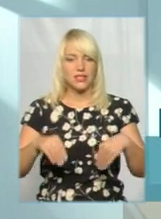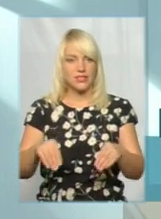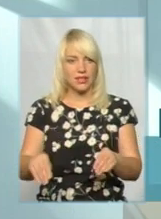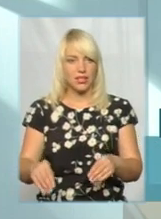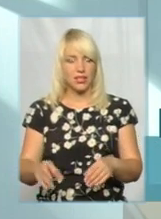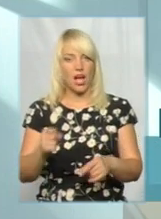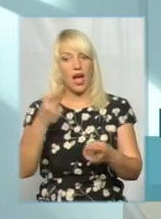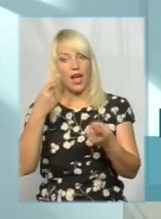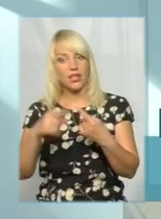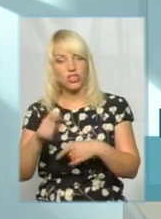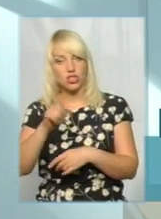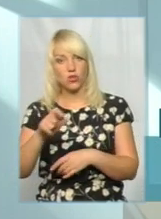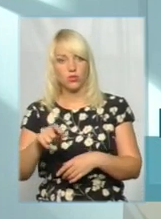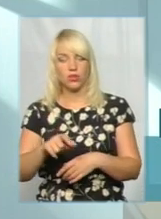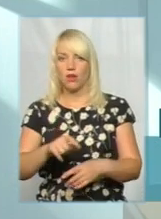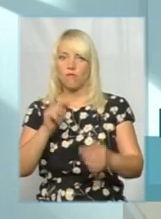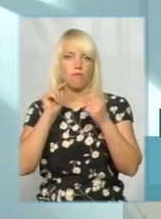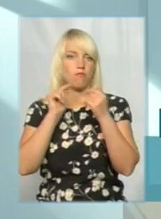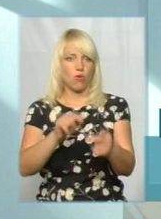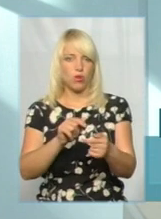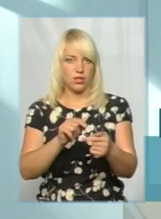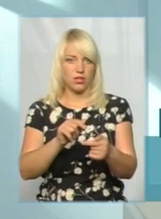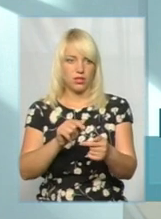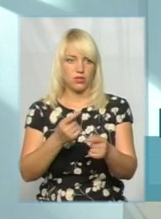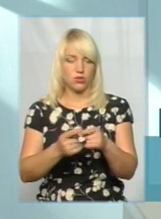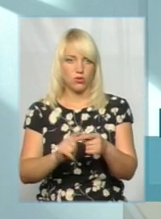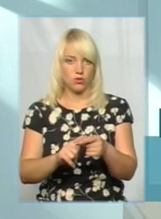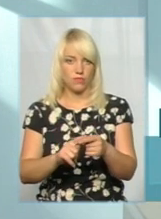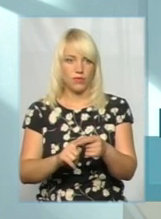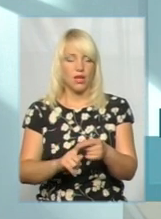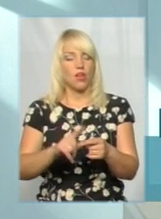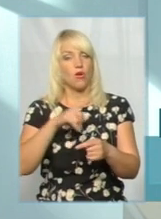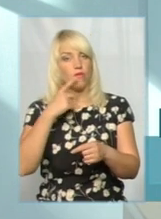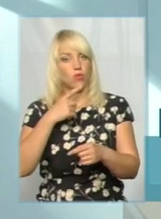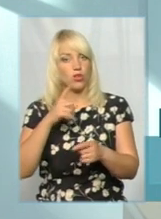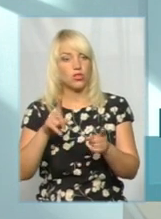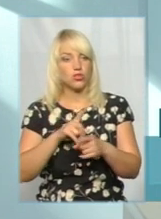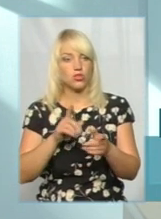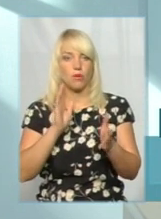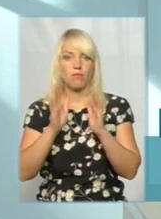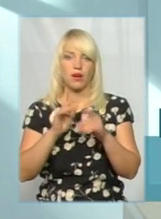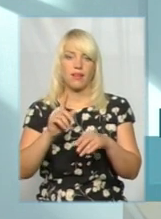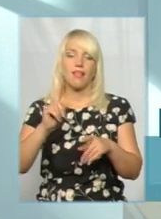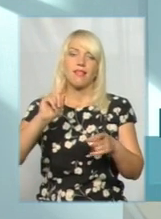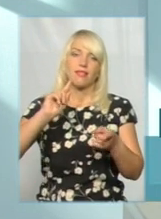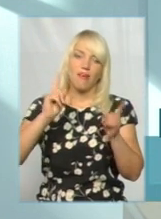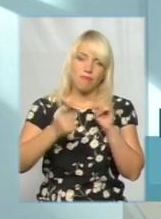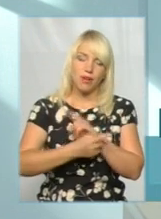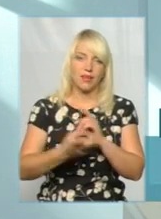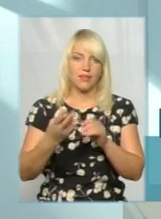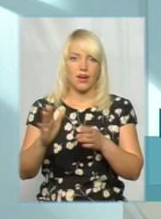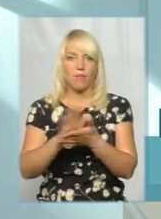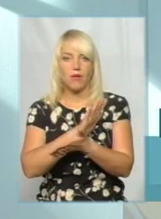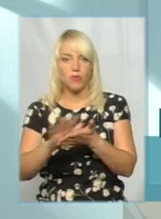частина людей категорично проти того і кажуть, що парк навпаки треба проріджувати, тому що